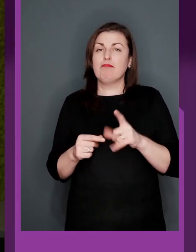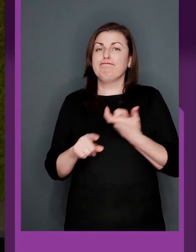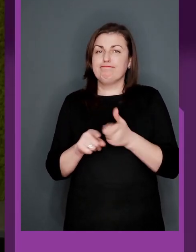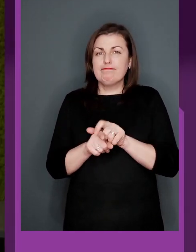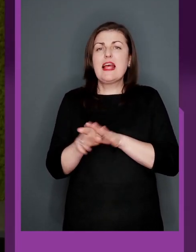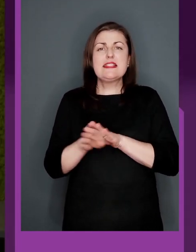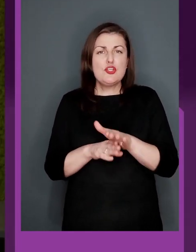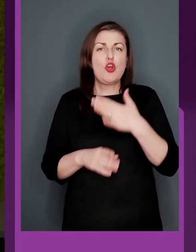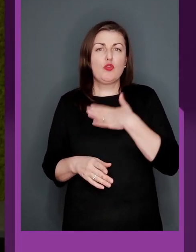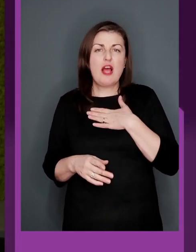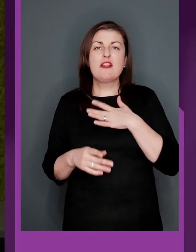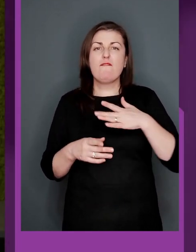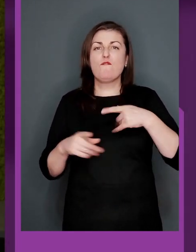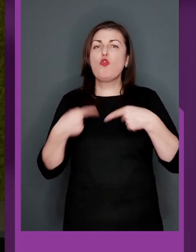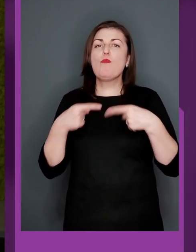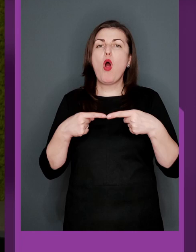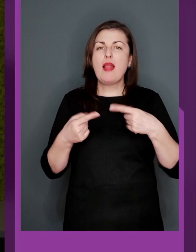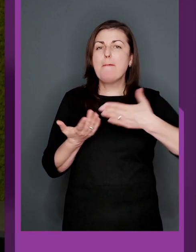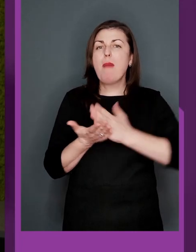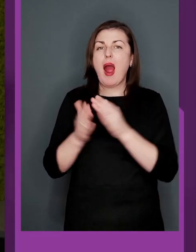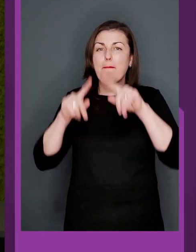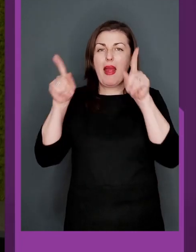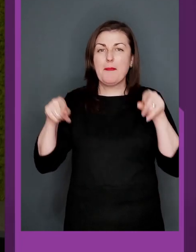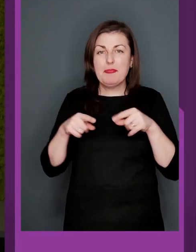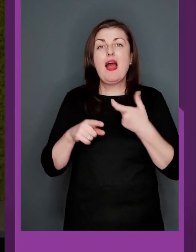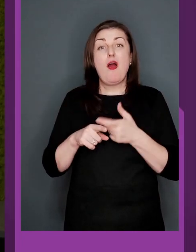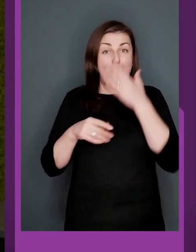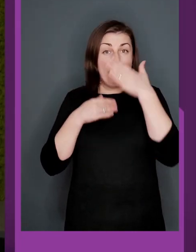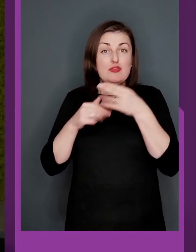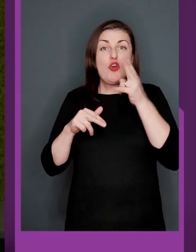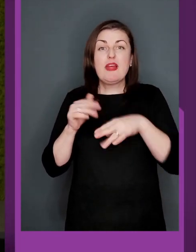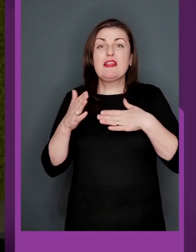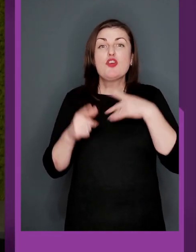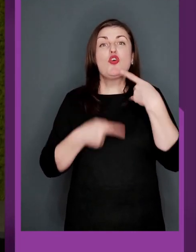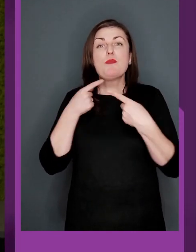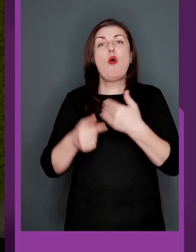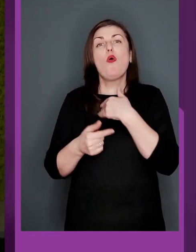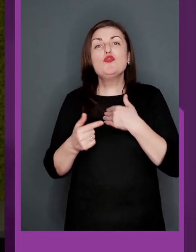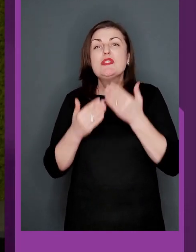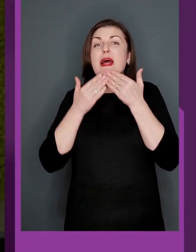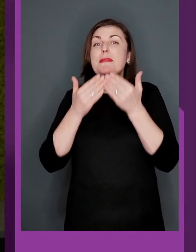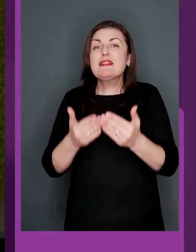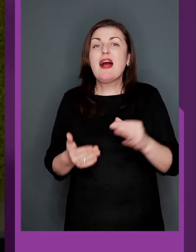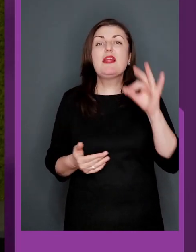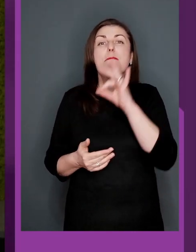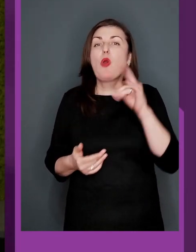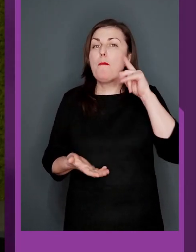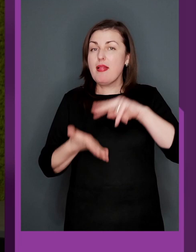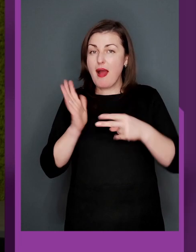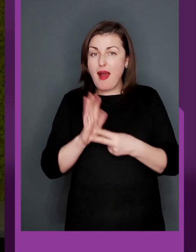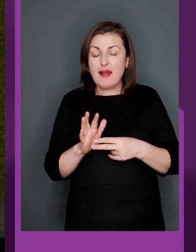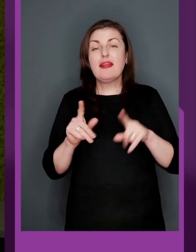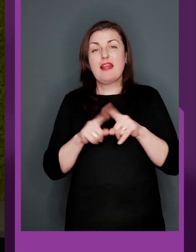Насичена в нас футбольна мапа, це дуже приємно. і вже ближче до завершення нашої розмови. Хочу запитати про